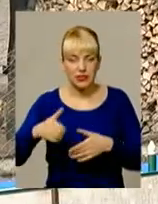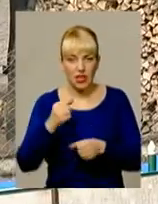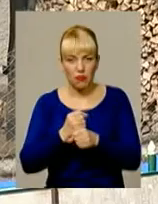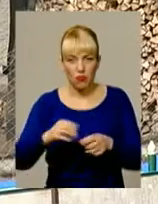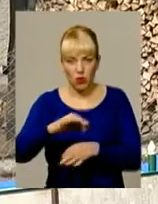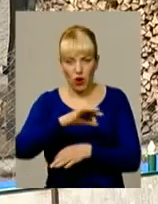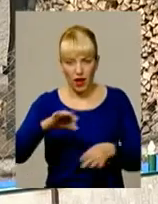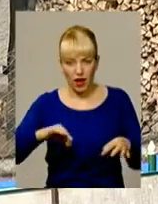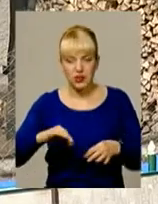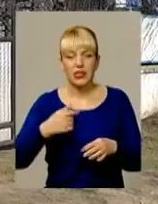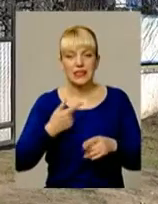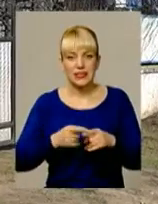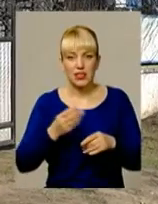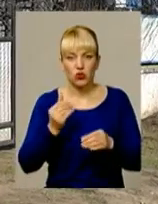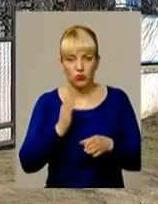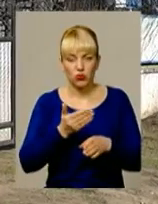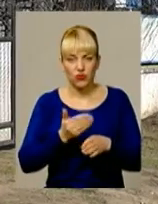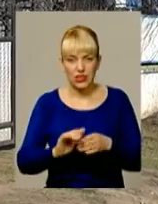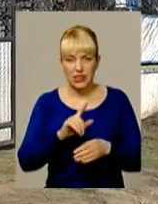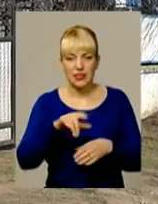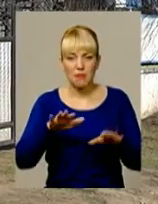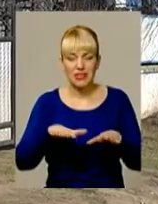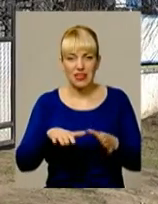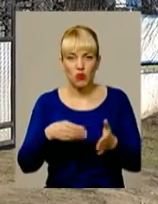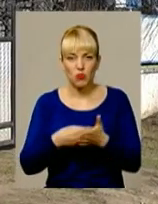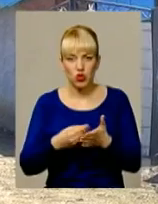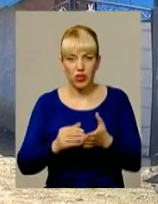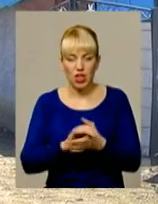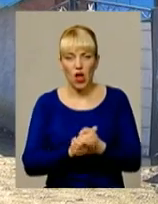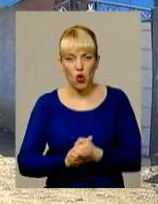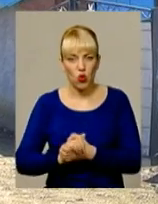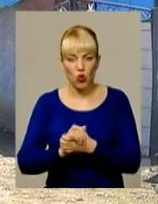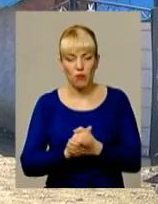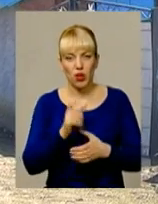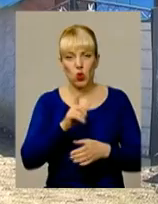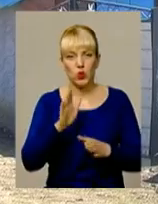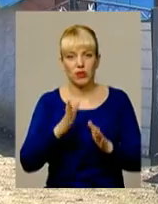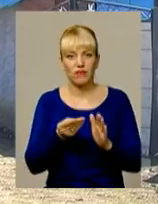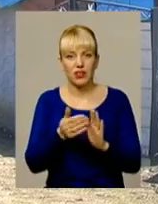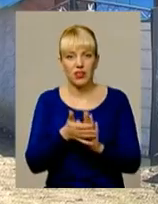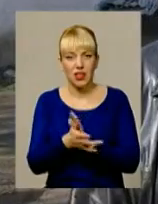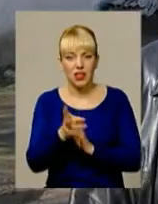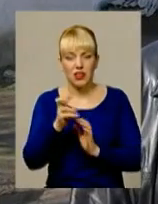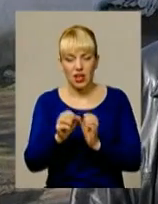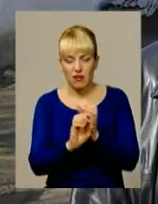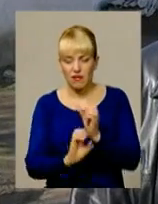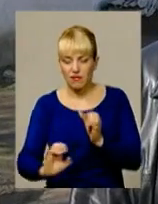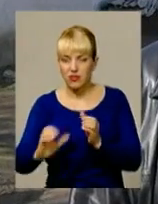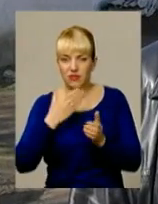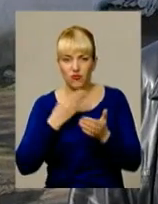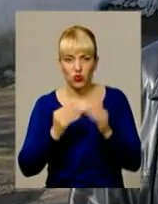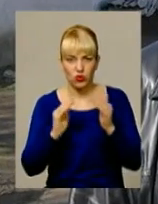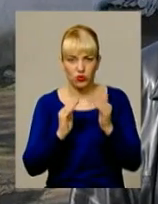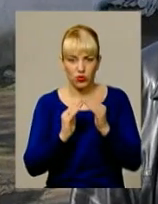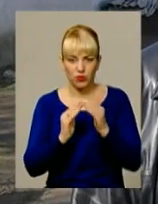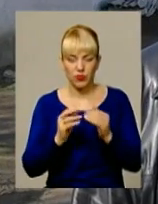виділять із бюджету громади, вже визначено остаточно. Людям залишиться витратитись лише на підведення води до власних осель. «Купити